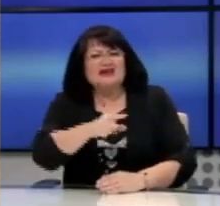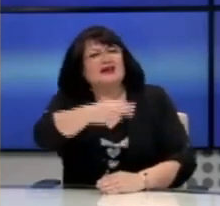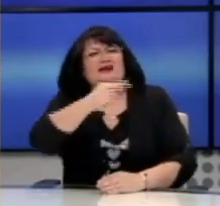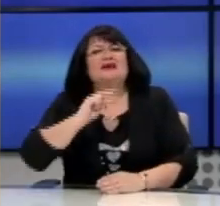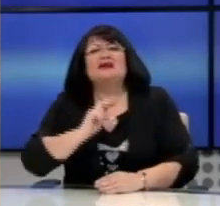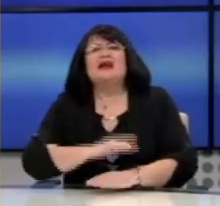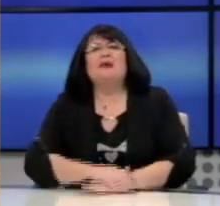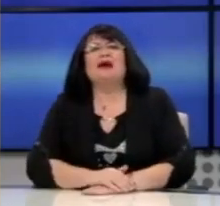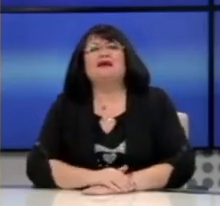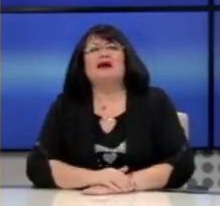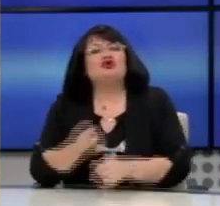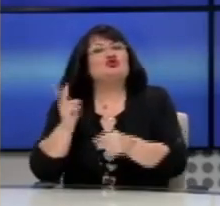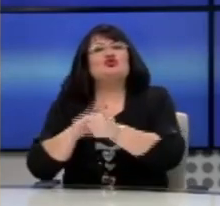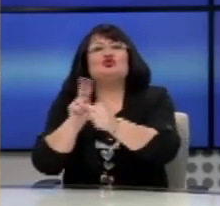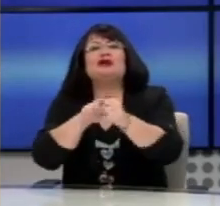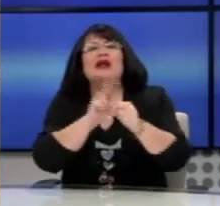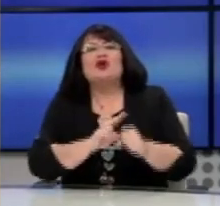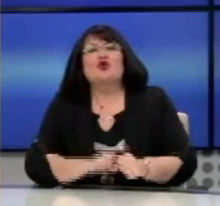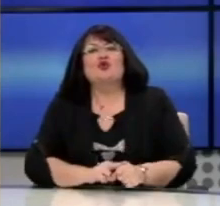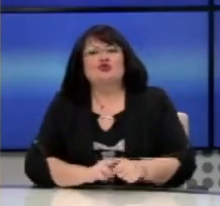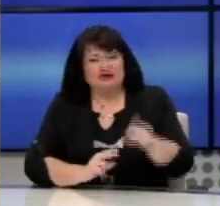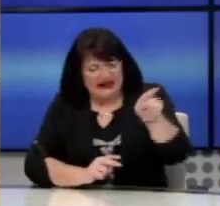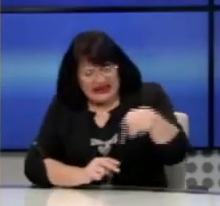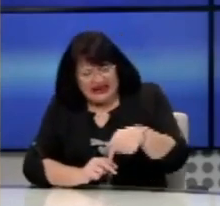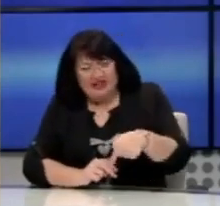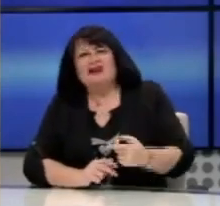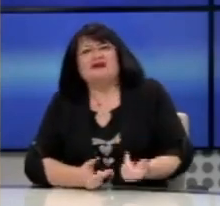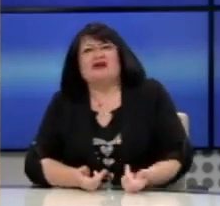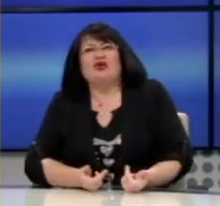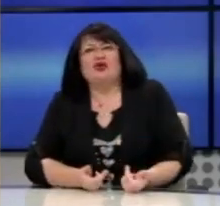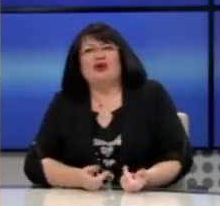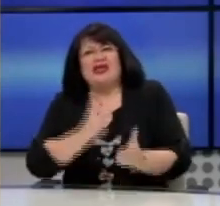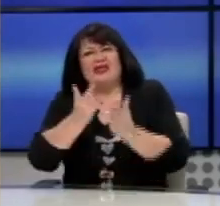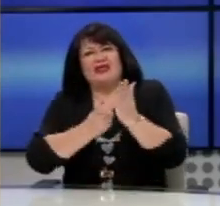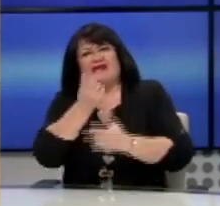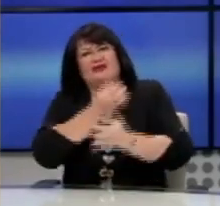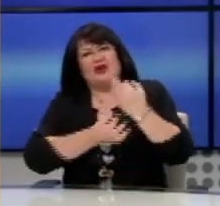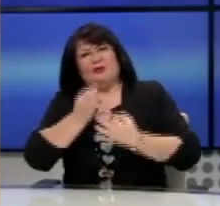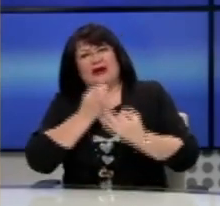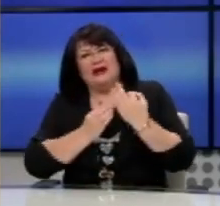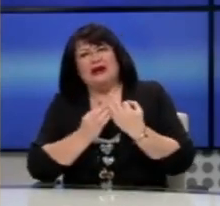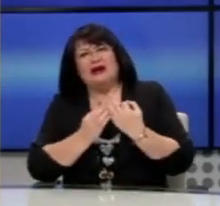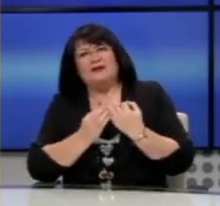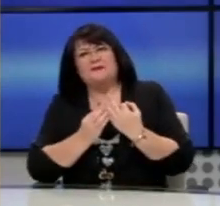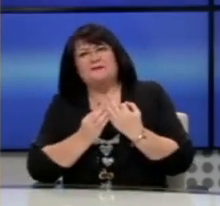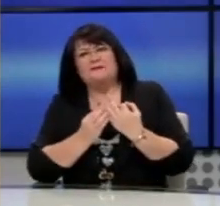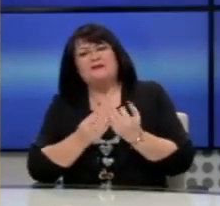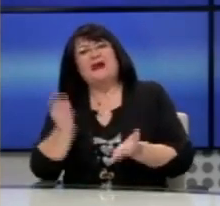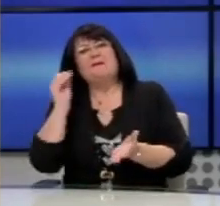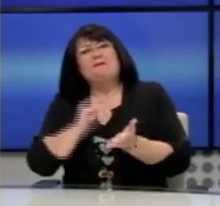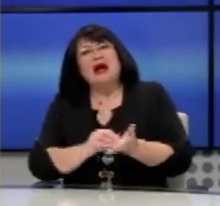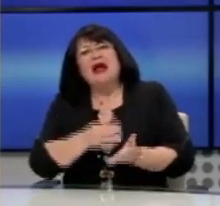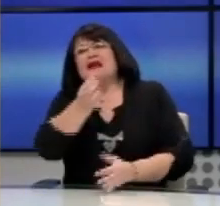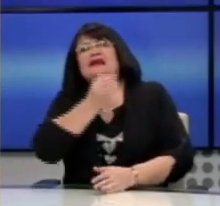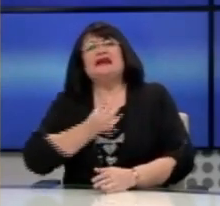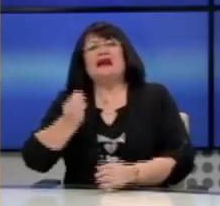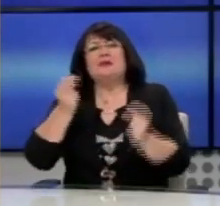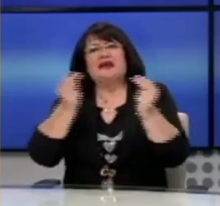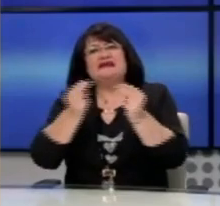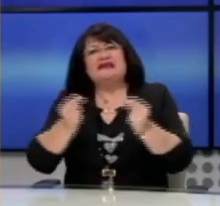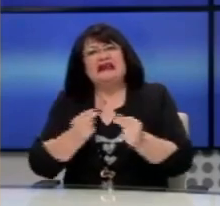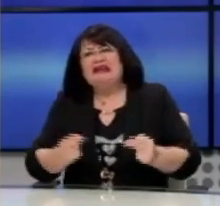απαντήσετε απέναντι στους αυτούς τους ανθρώπους. Ήρθατε πάλι εδώ, στην δευτερομιλία σας, να επαναφέρετε τα στοιχεία της